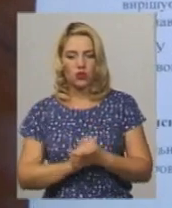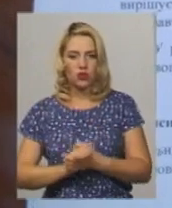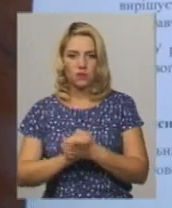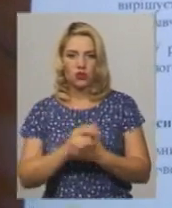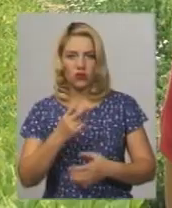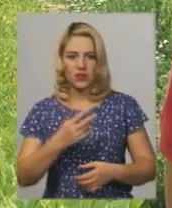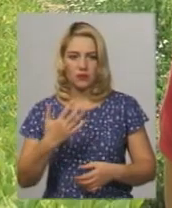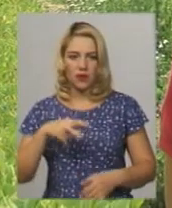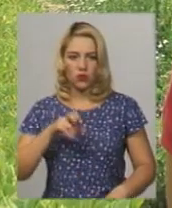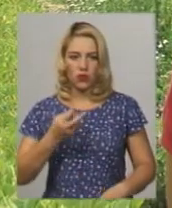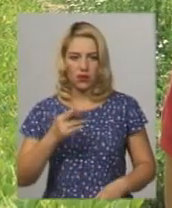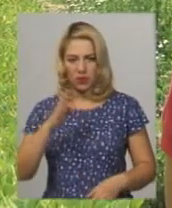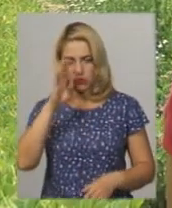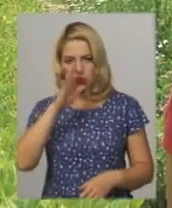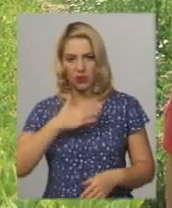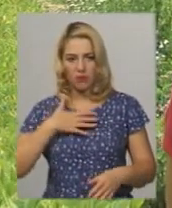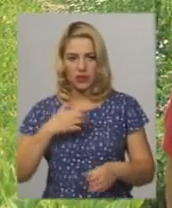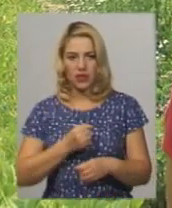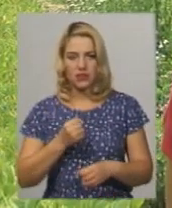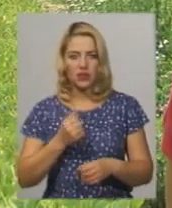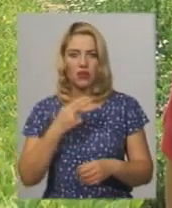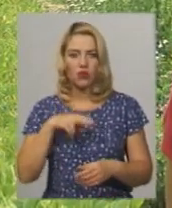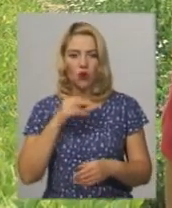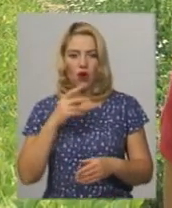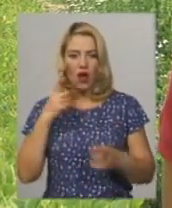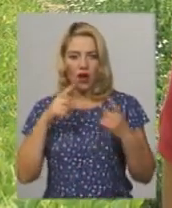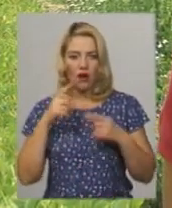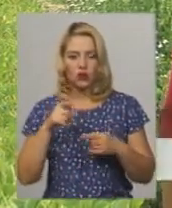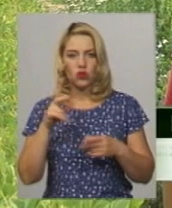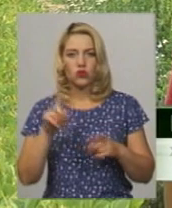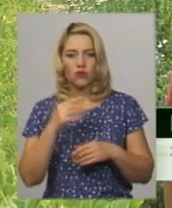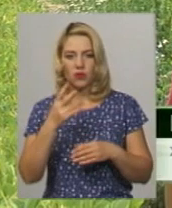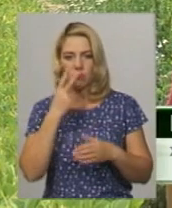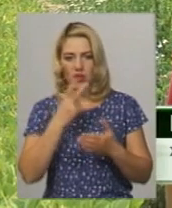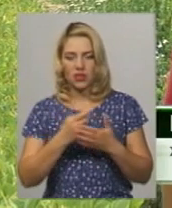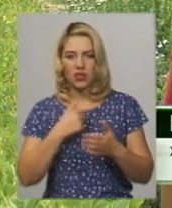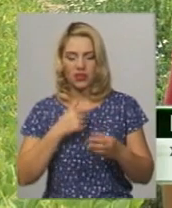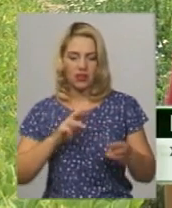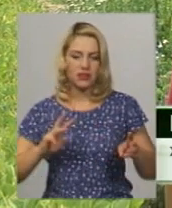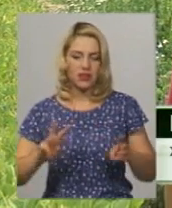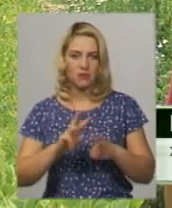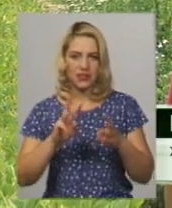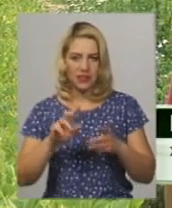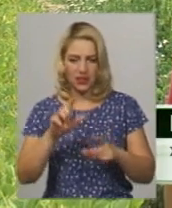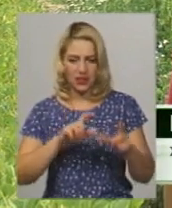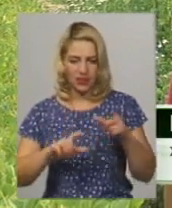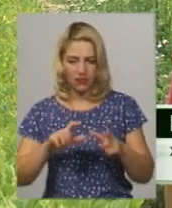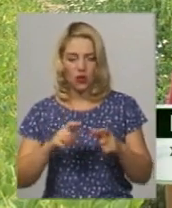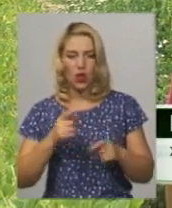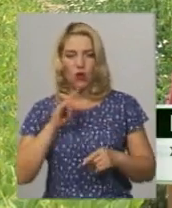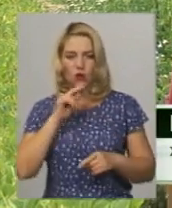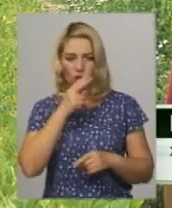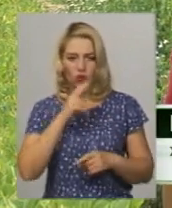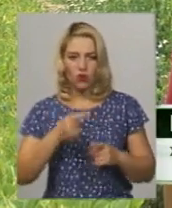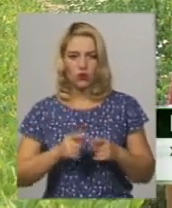Чоловік озвучує свої претензії до автора. Те, що ви показали, що я спалив кукурудзу, яке є підтвердження, що кукурудза не спалена, а